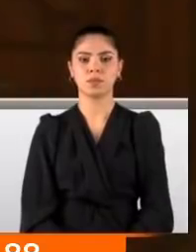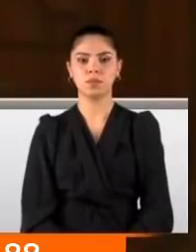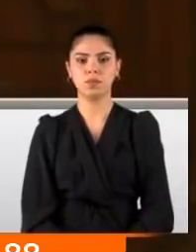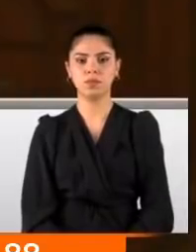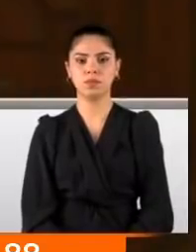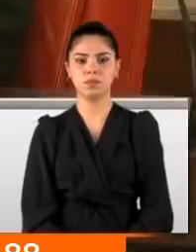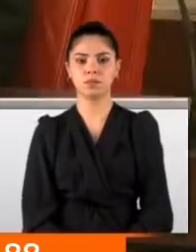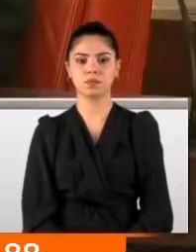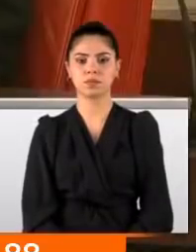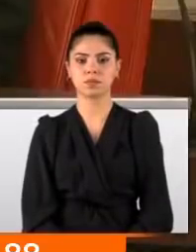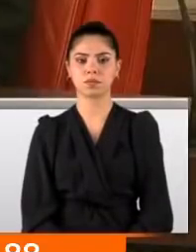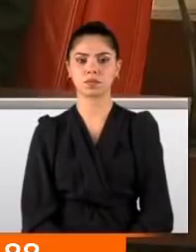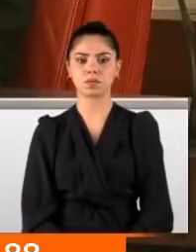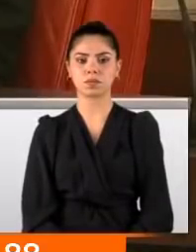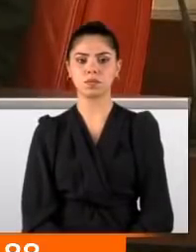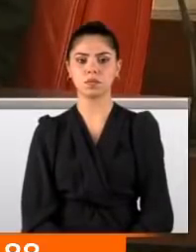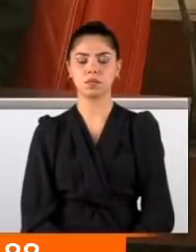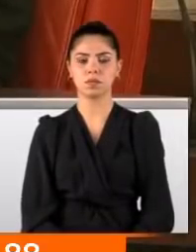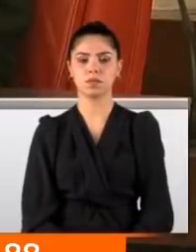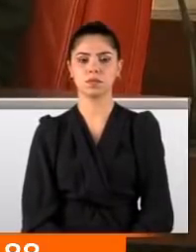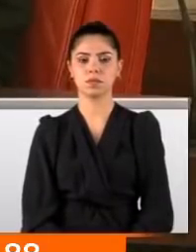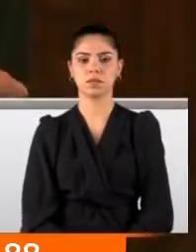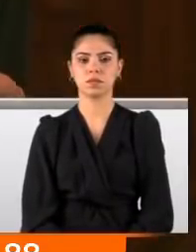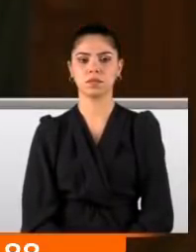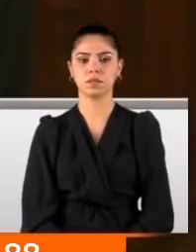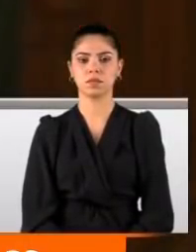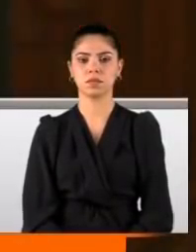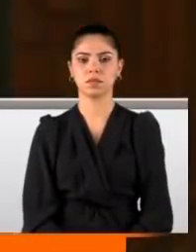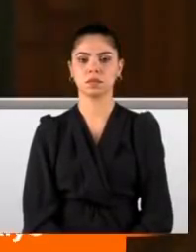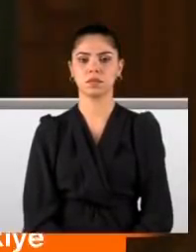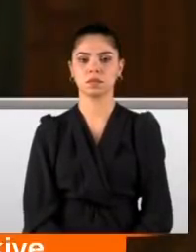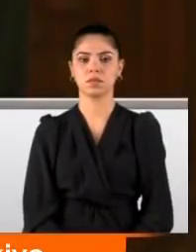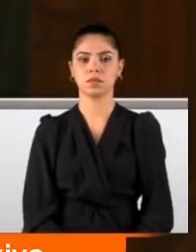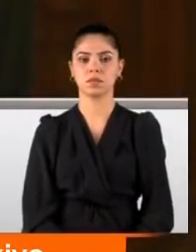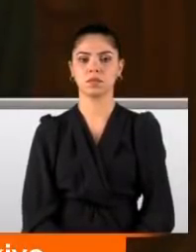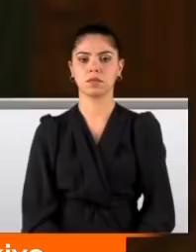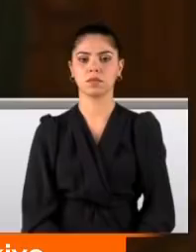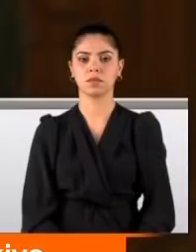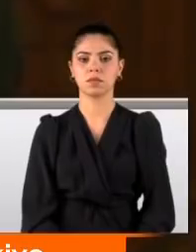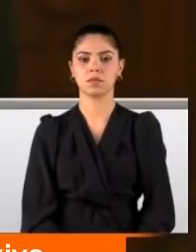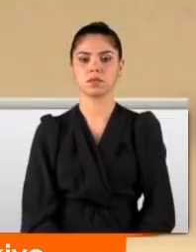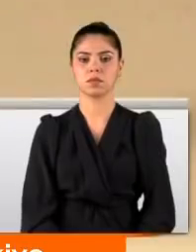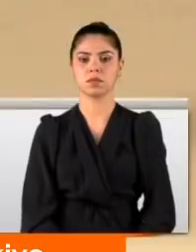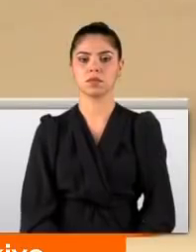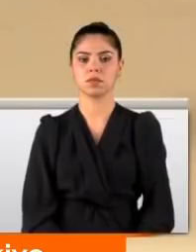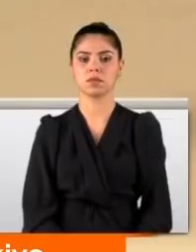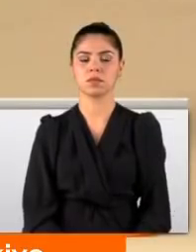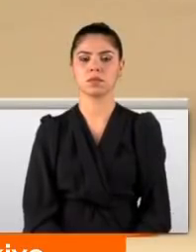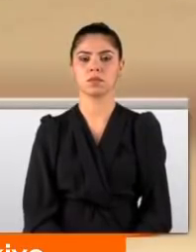vereceğiz. Olmaz ki böyle bir yöntem ya. Ziyadesiyle aynı cümleyi size gönderin. Ya da tutanaklardan bakınız.